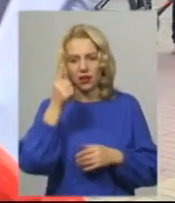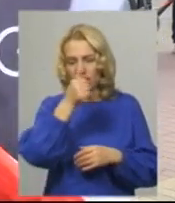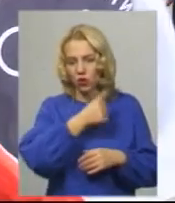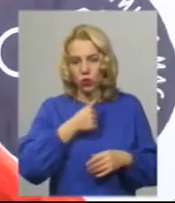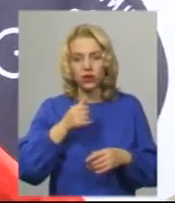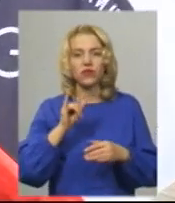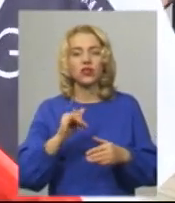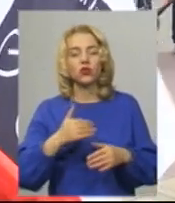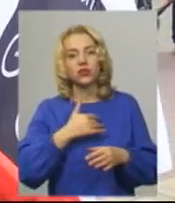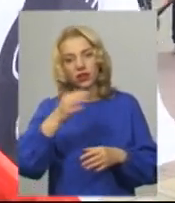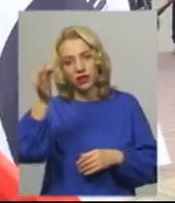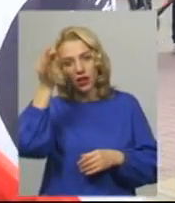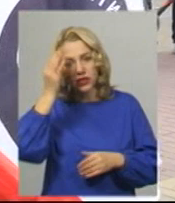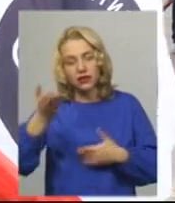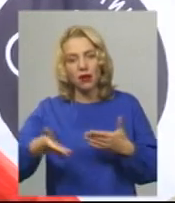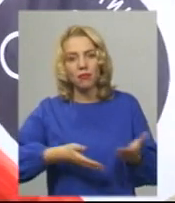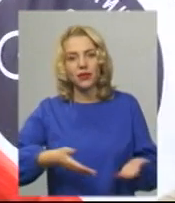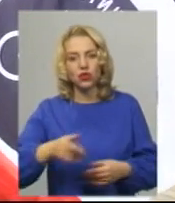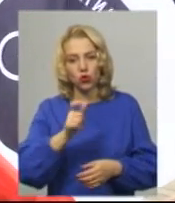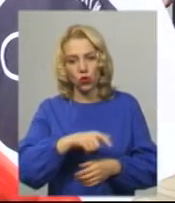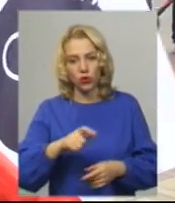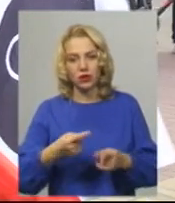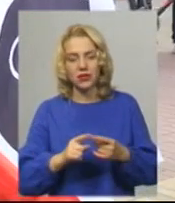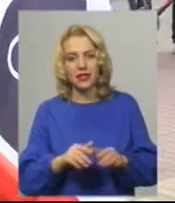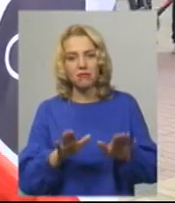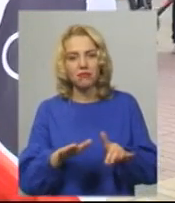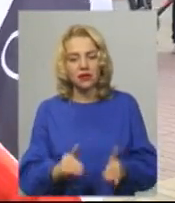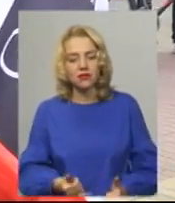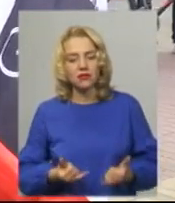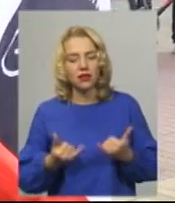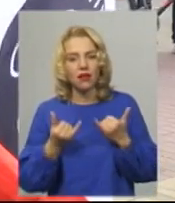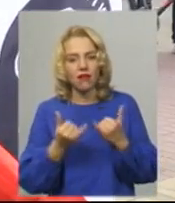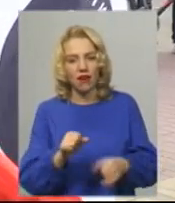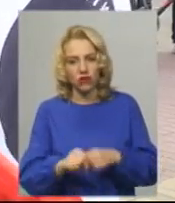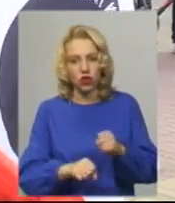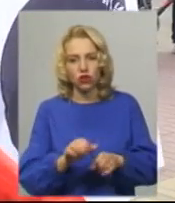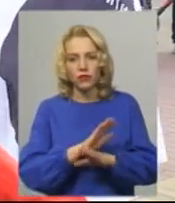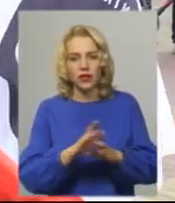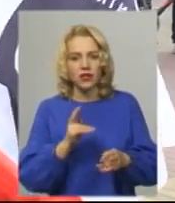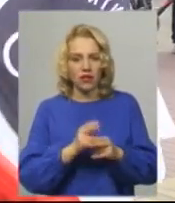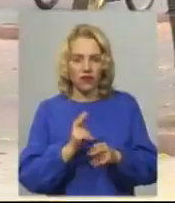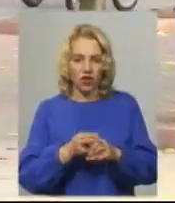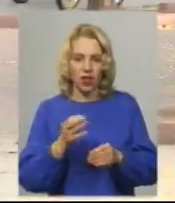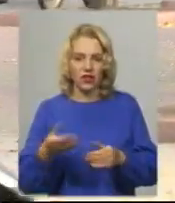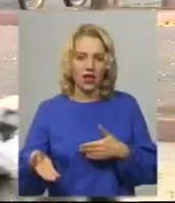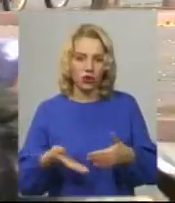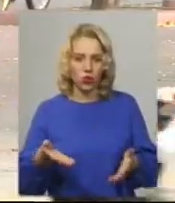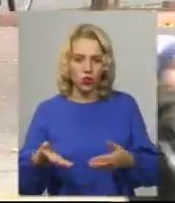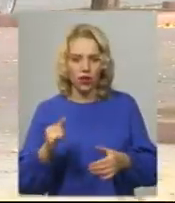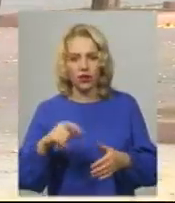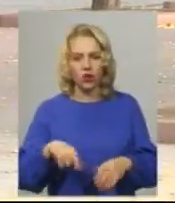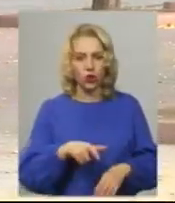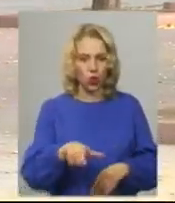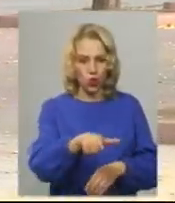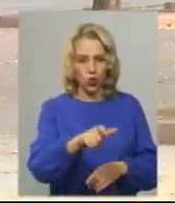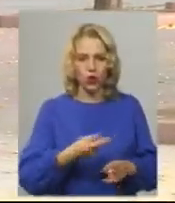І хотіли нагадати пішоходам, що це місце саме для велосипедистів, щоб ми не заважали ні на дорогах, ні на тротуарах. За словами організатора